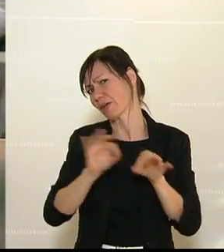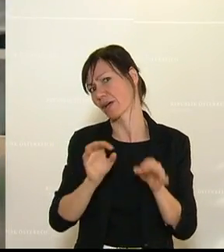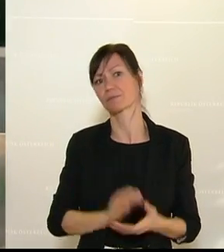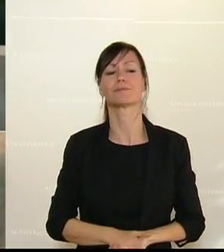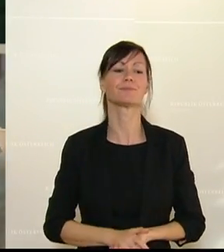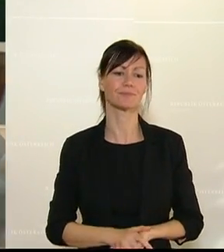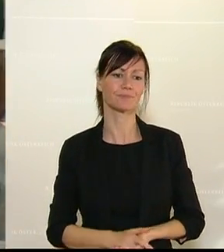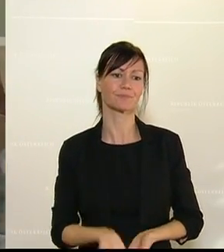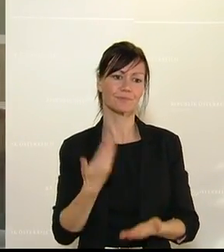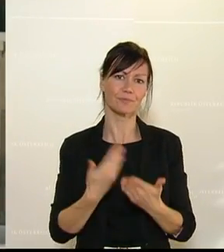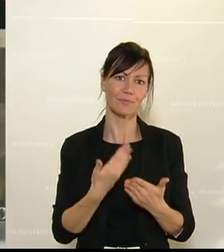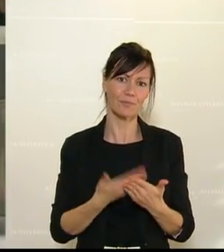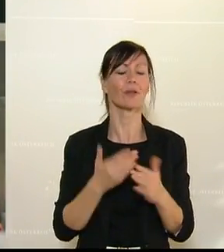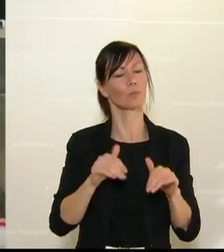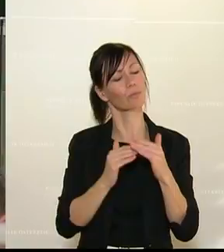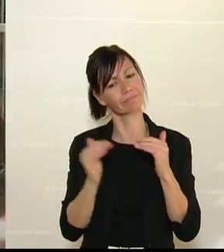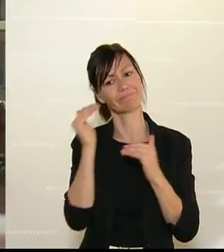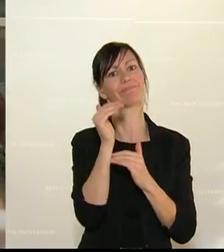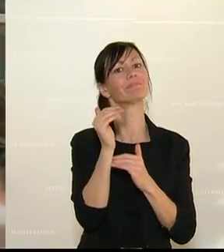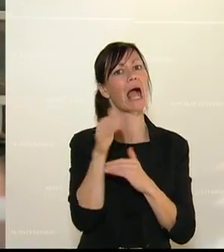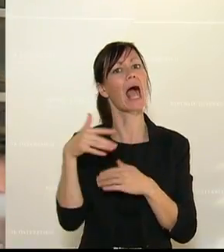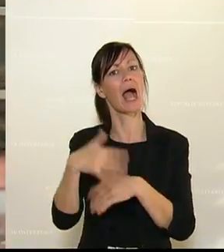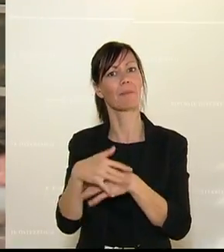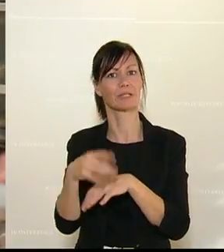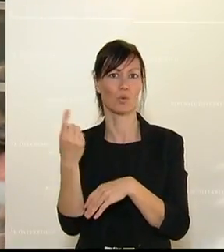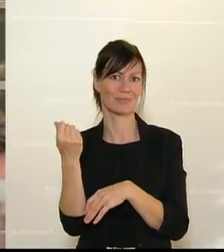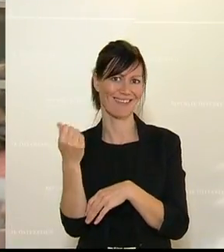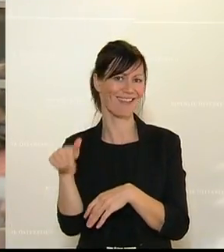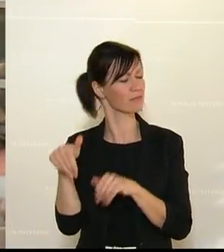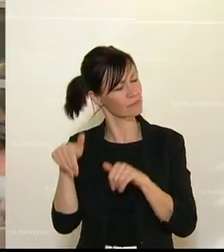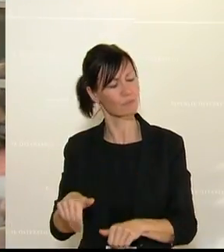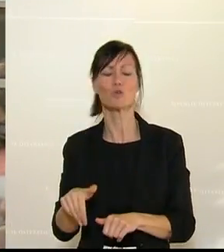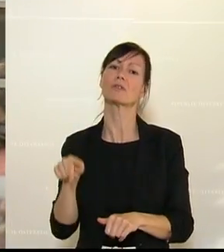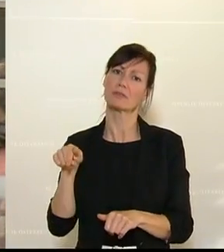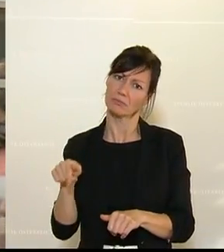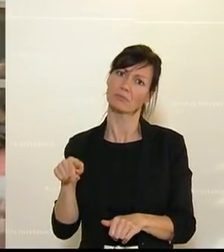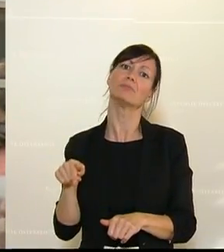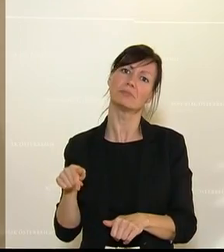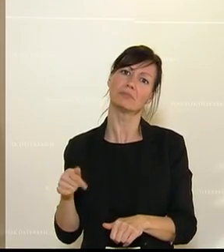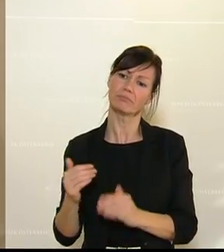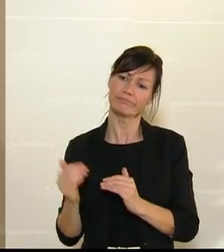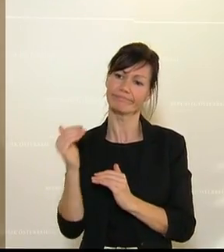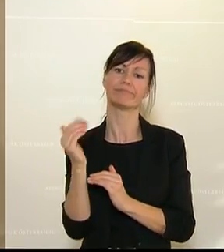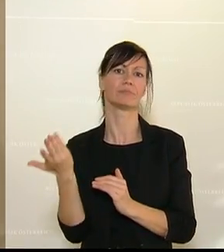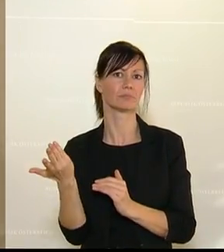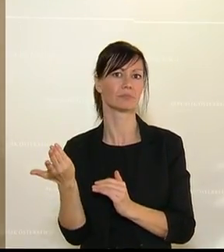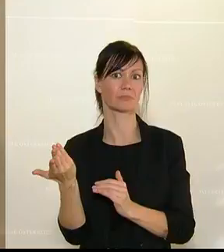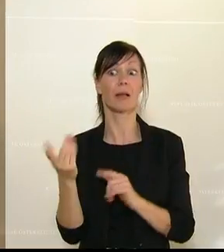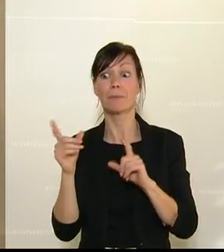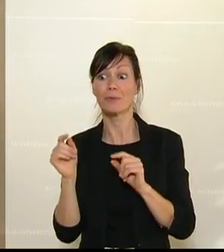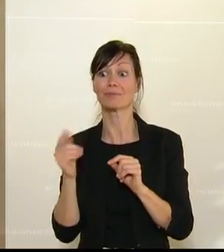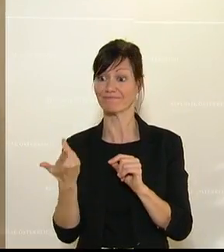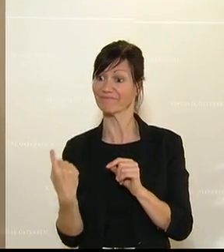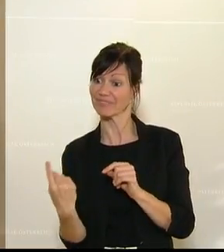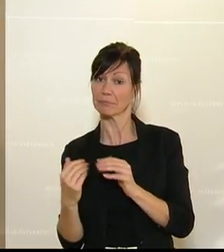Daher braucht es dringend eine Anhebung des Arbeitslosengeldes, weil eine Anhebung des Arbeitslosengeldes würde auch die Wirtschaft